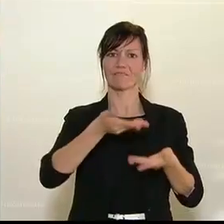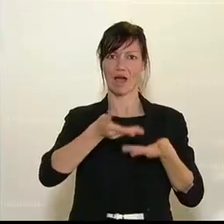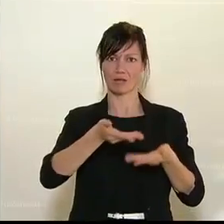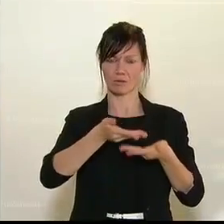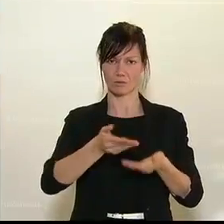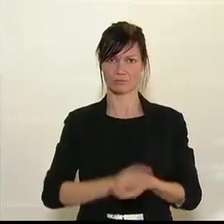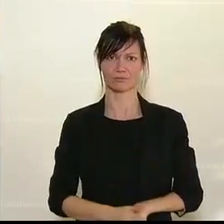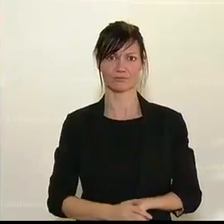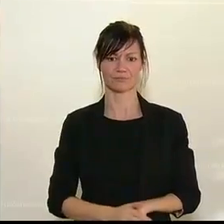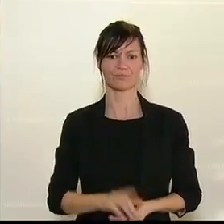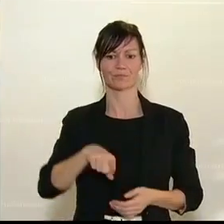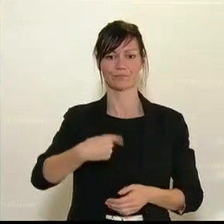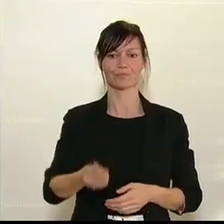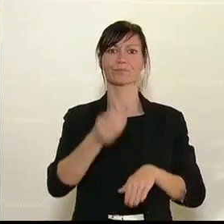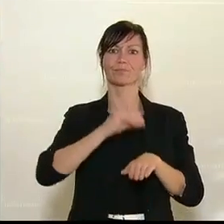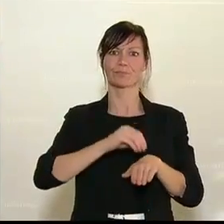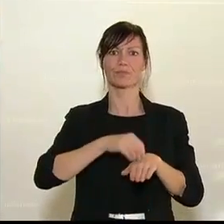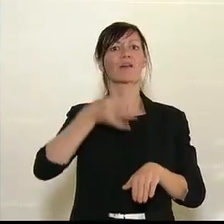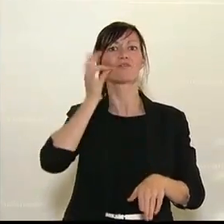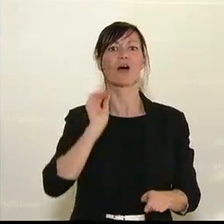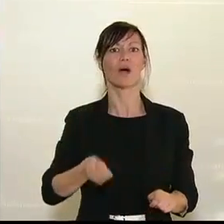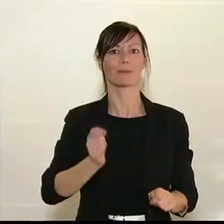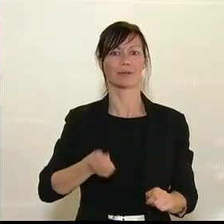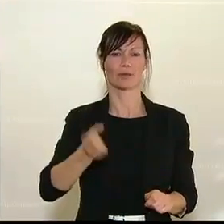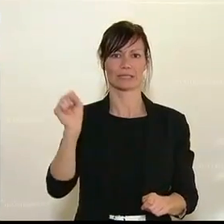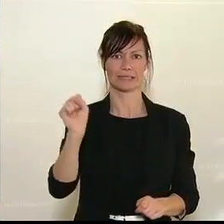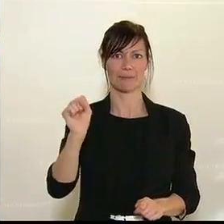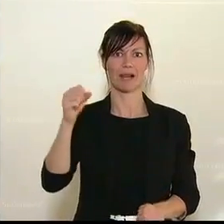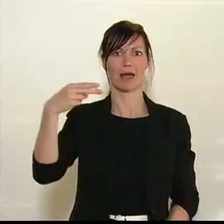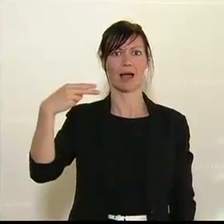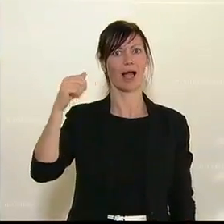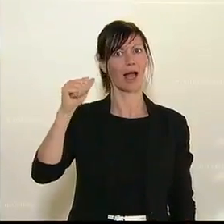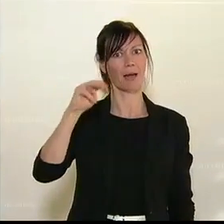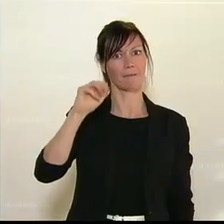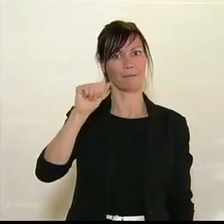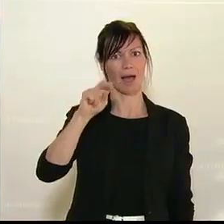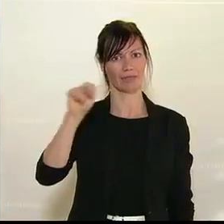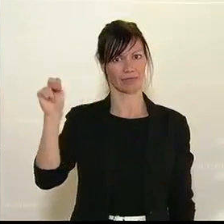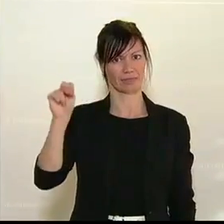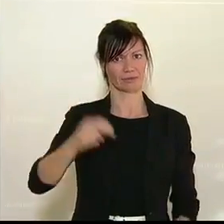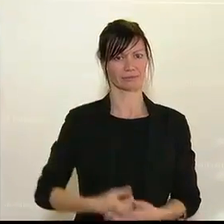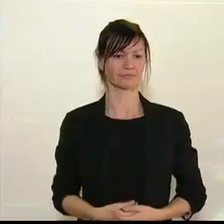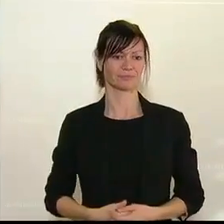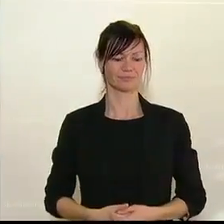Bildungsbudgets für das kommende Jahr abgefedert werden. Und auch er bringt wie seine Vorrednerin von der SPÖ einen Entschließungsantrag ein. geben von Und